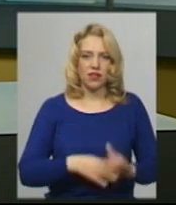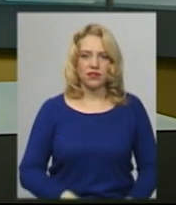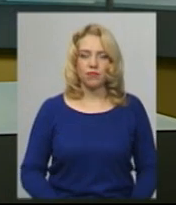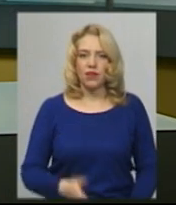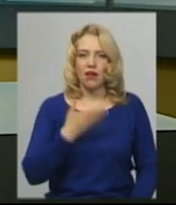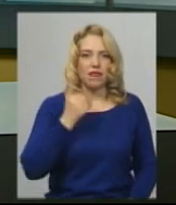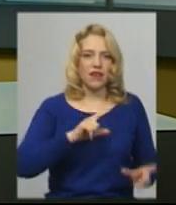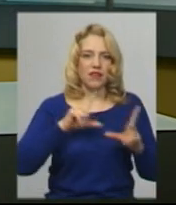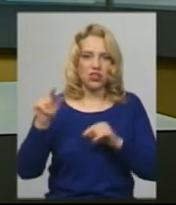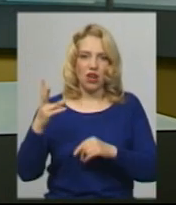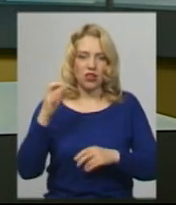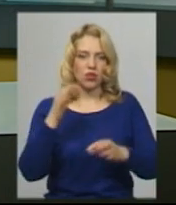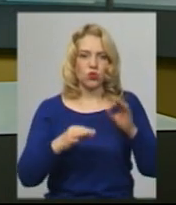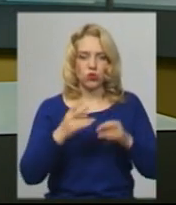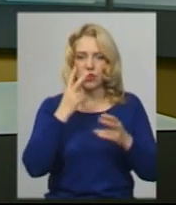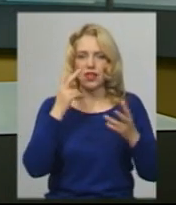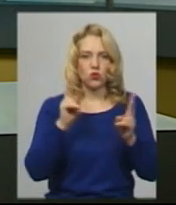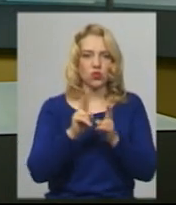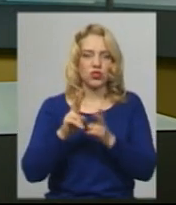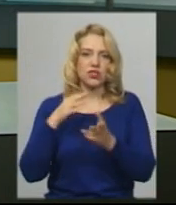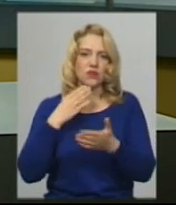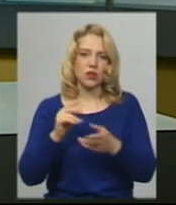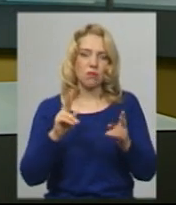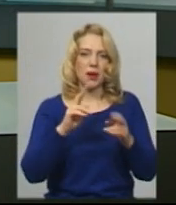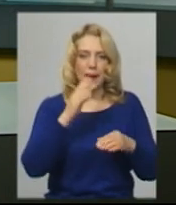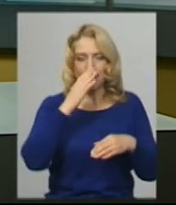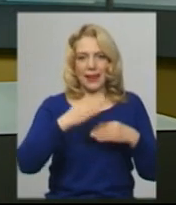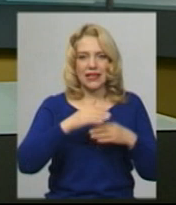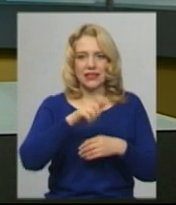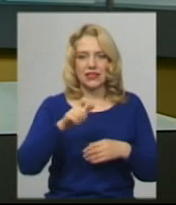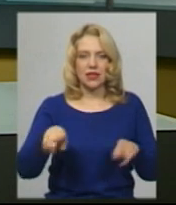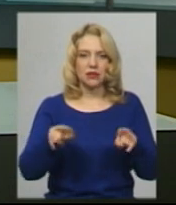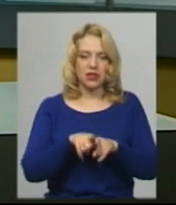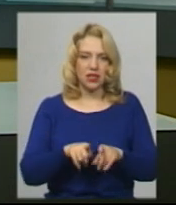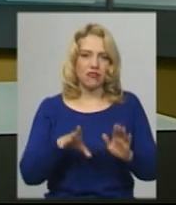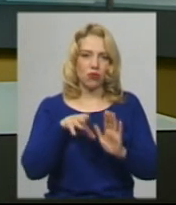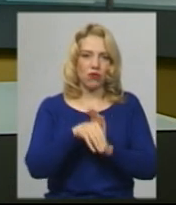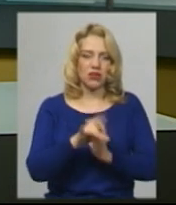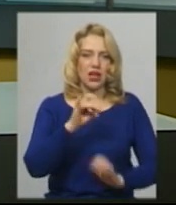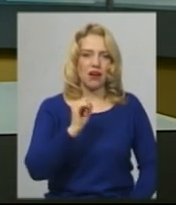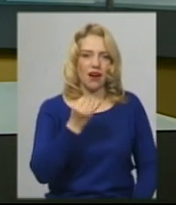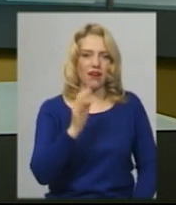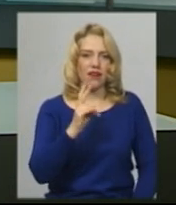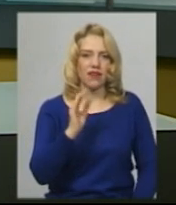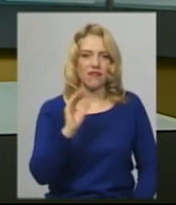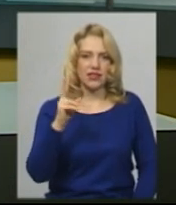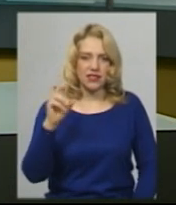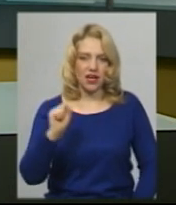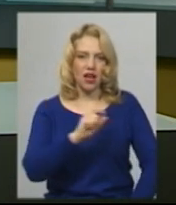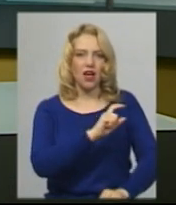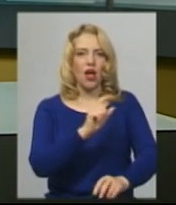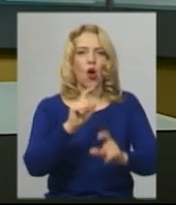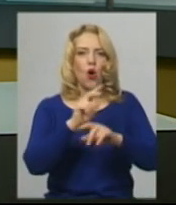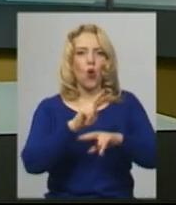не бачаться з близькими. Такі додаткові вимоги під час карантину запровадили у Райківецькій виправній колонії, яку перевірило